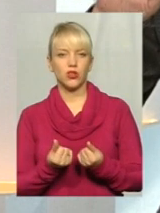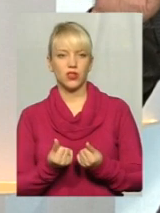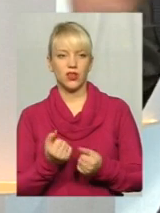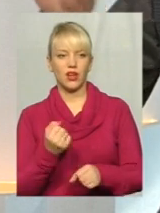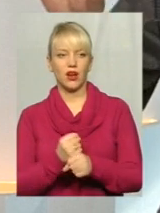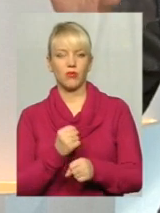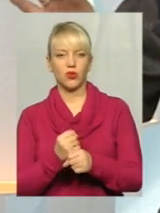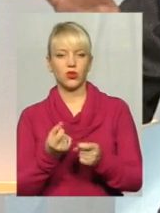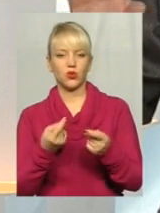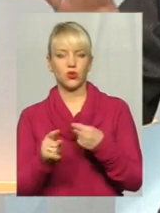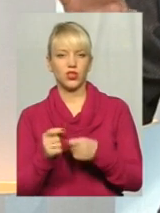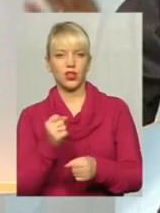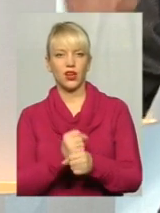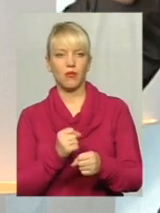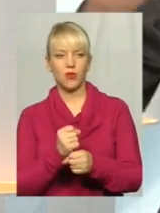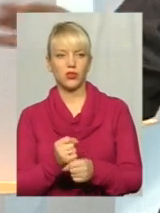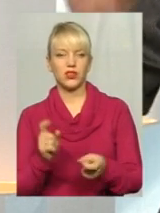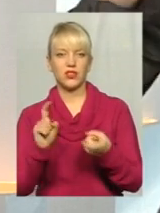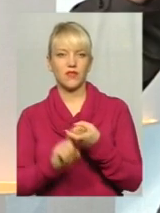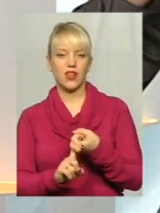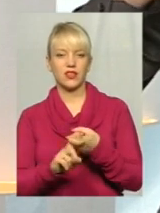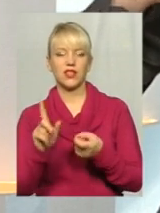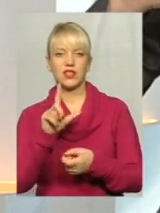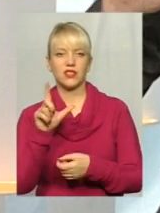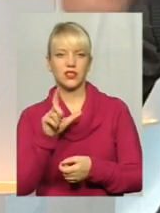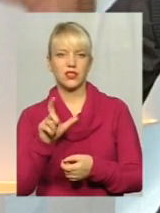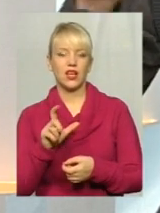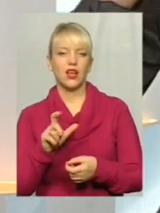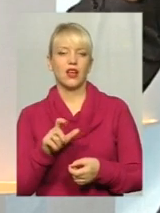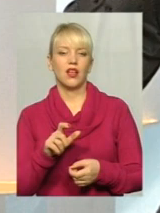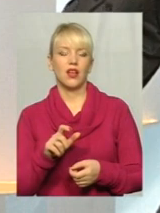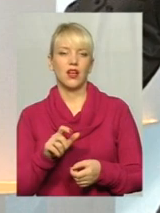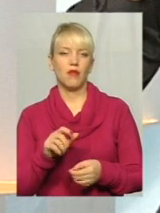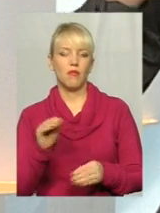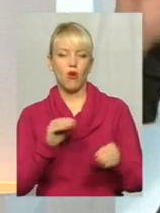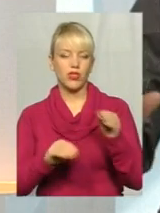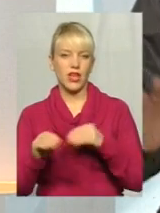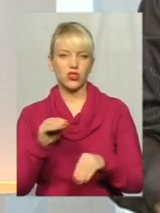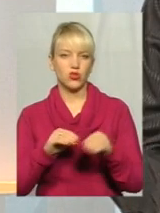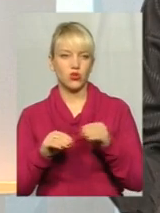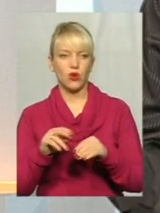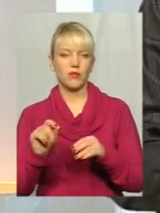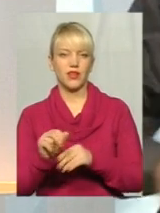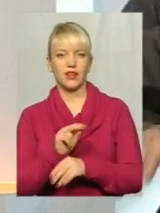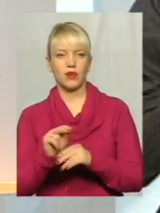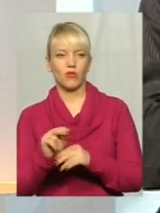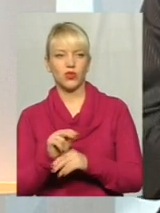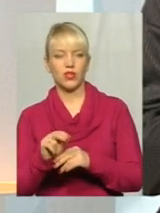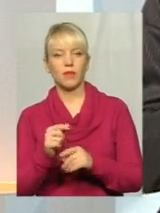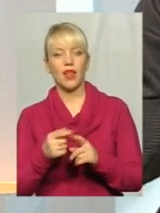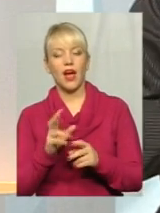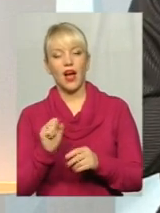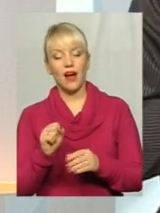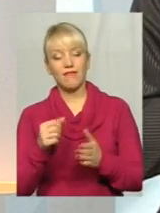другие работы, связані з монтажем, наладкою і ремонтом. А в